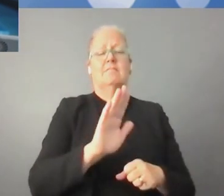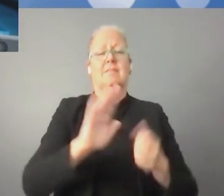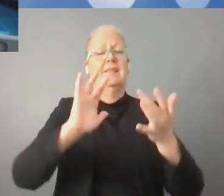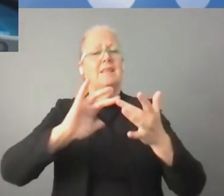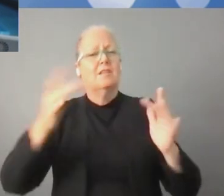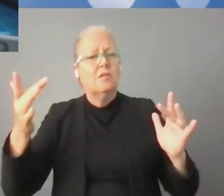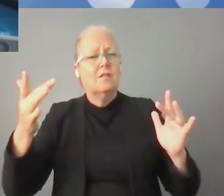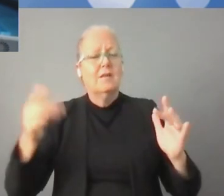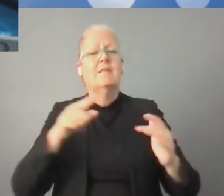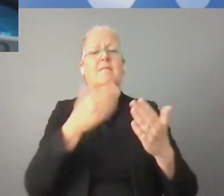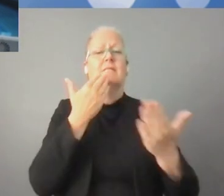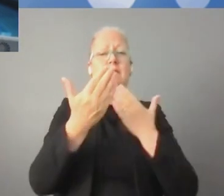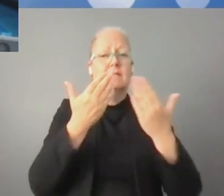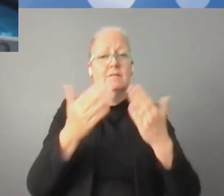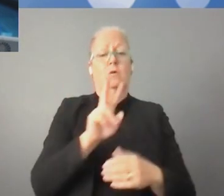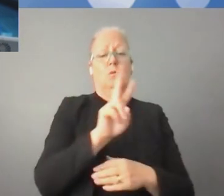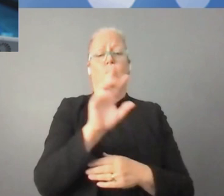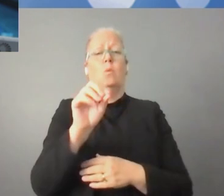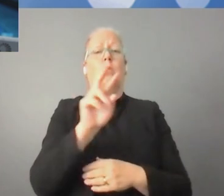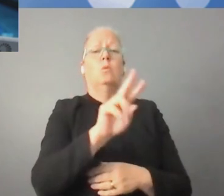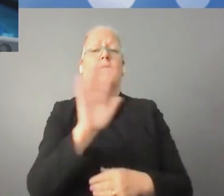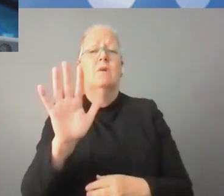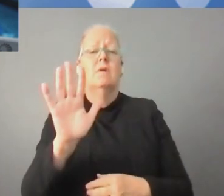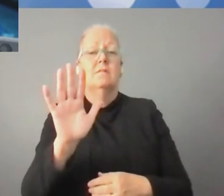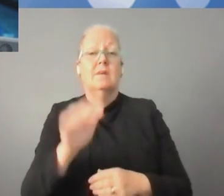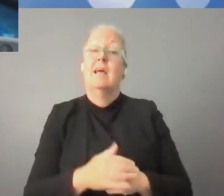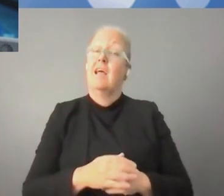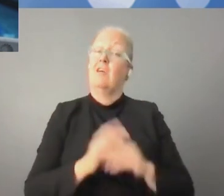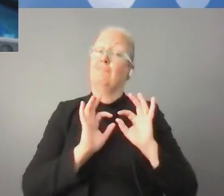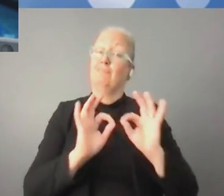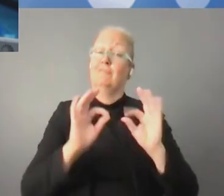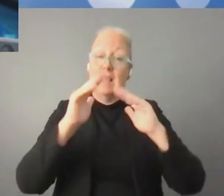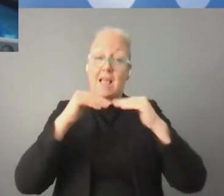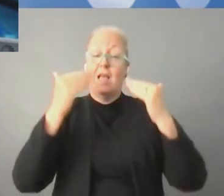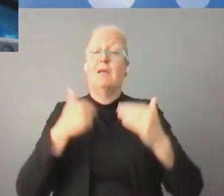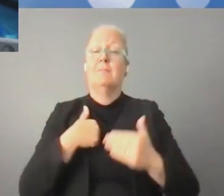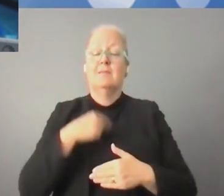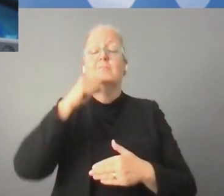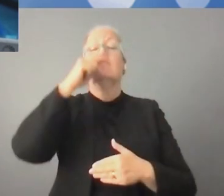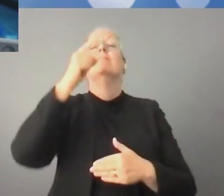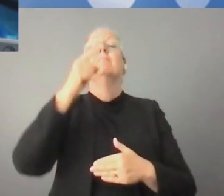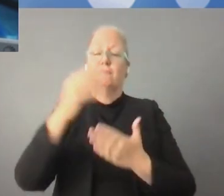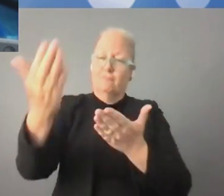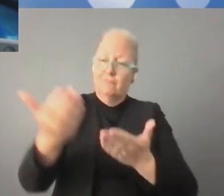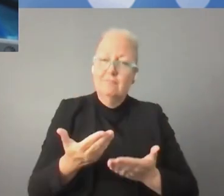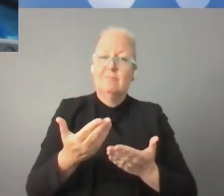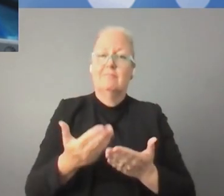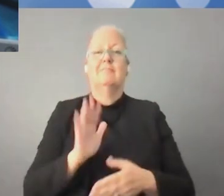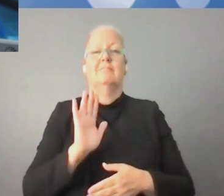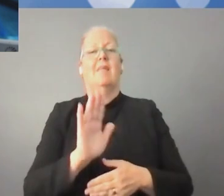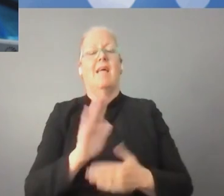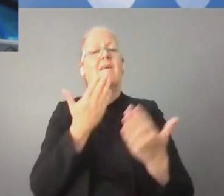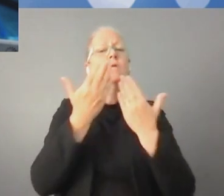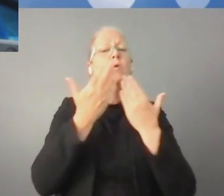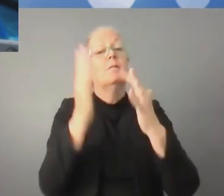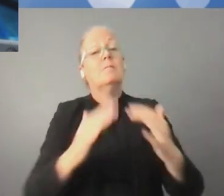والأمم المتحدة أكدت بأن روسيا سوف تنظم قمة الآي جي اي في الفين خمسة وعشرين. هو